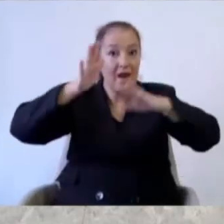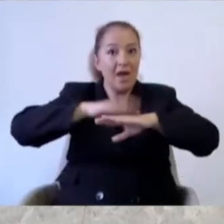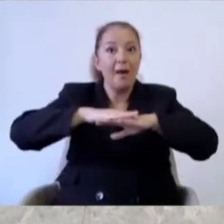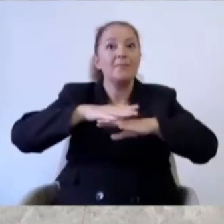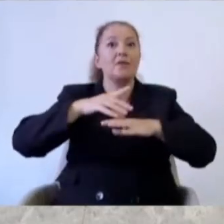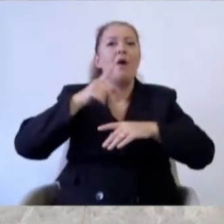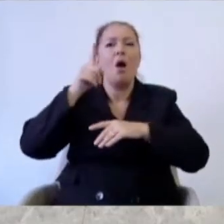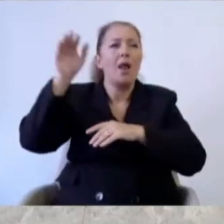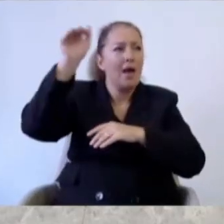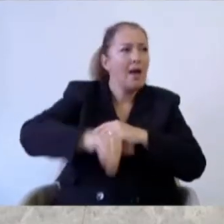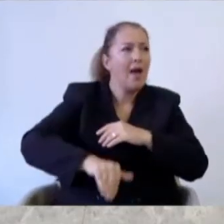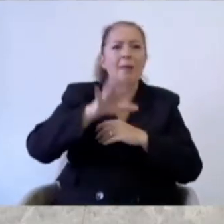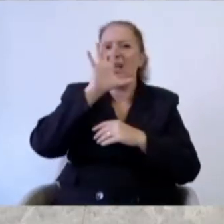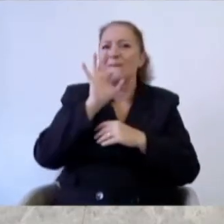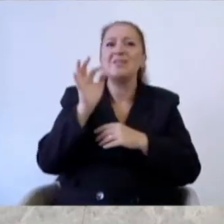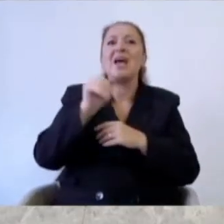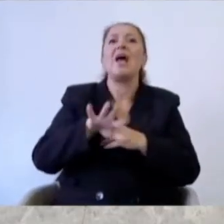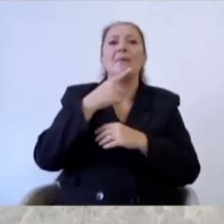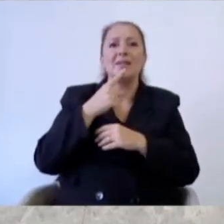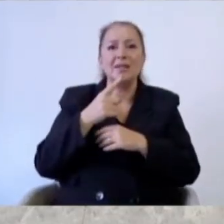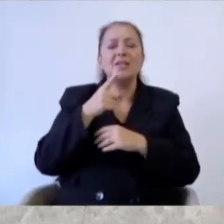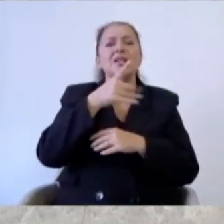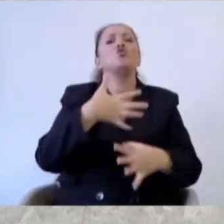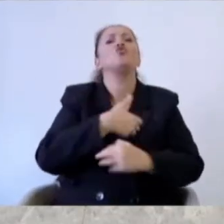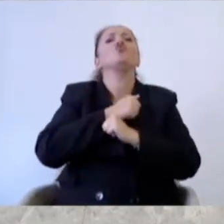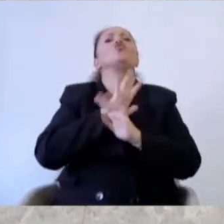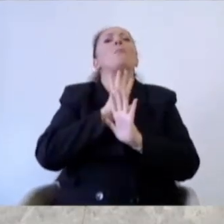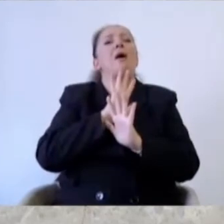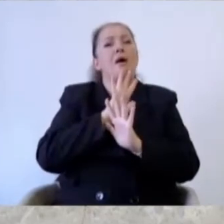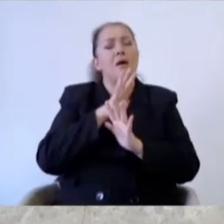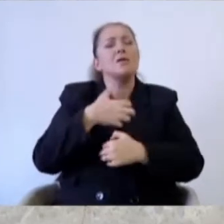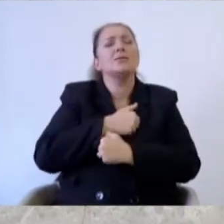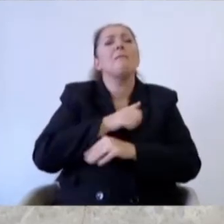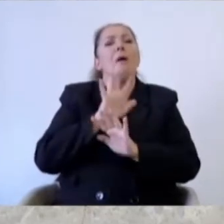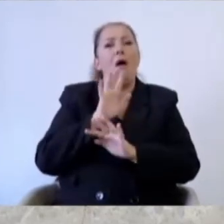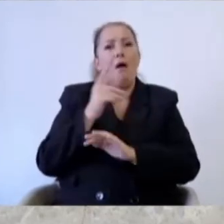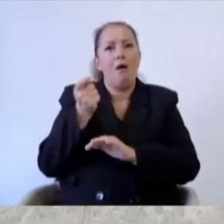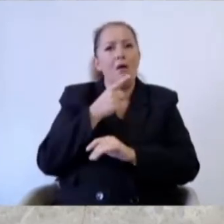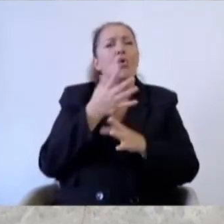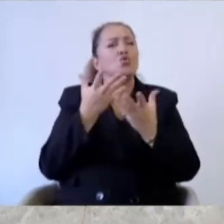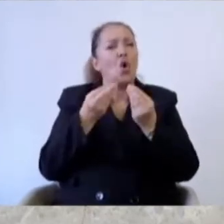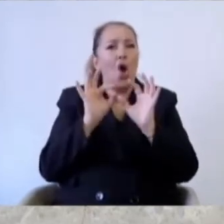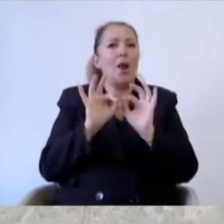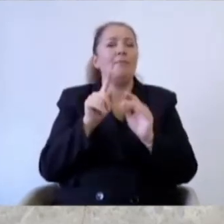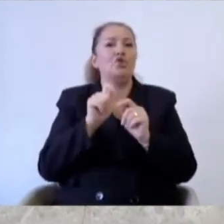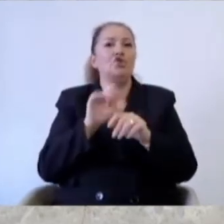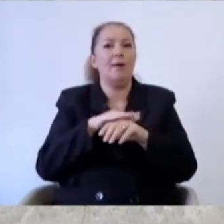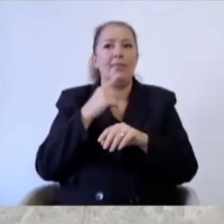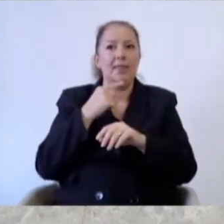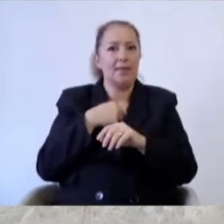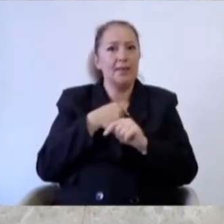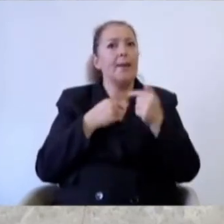gelmedi dediğimde sen üzülme canını sıkma. Çok önemli bir iş yaptın dedi burada. Biz